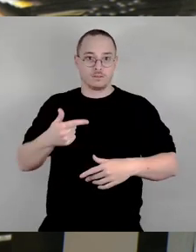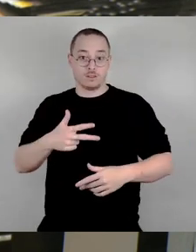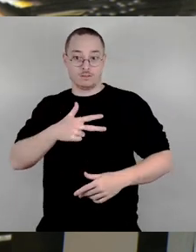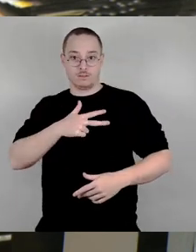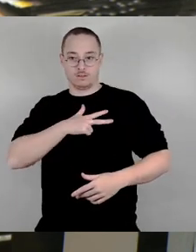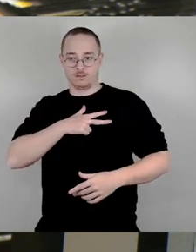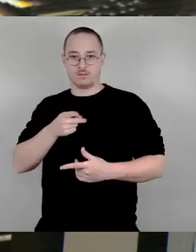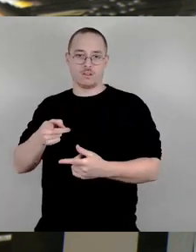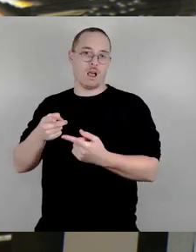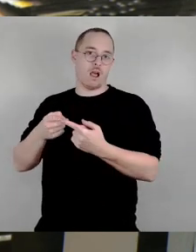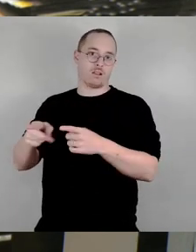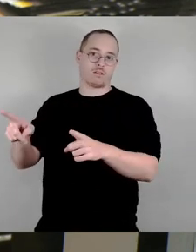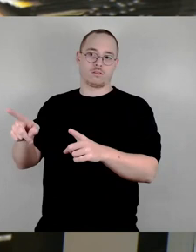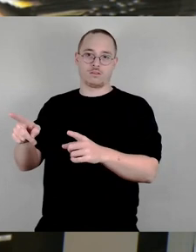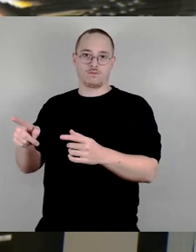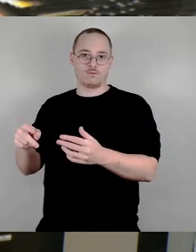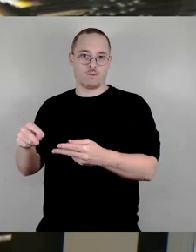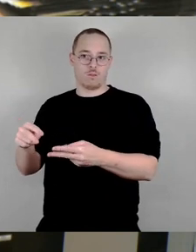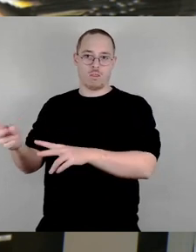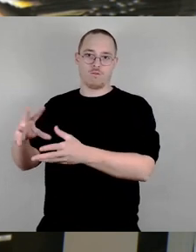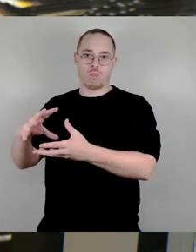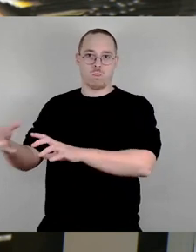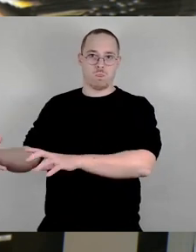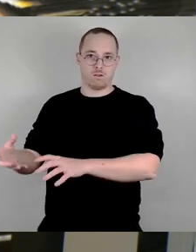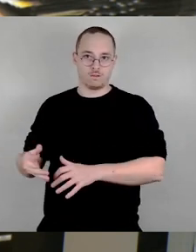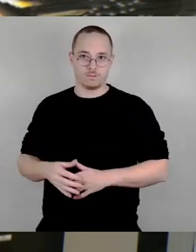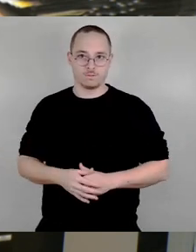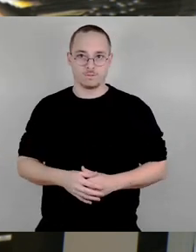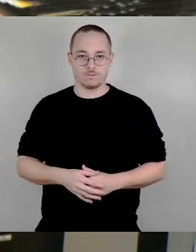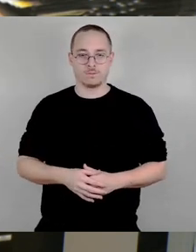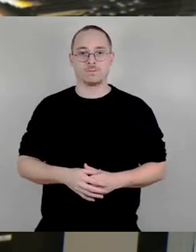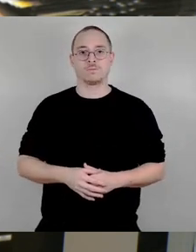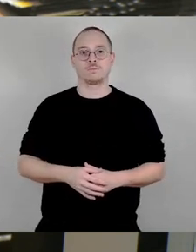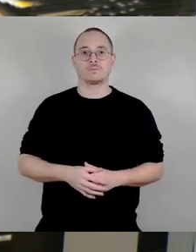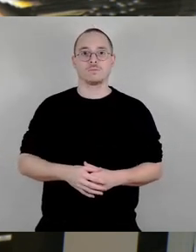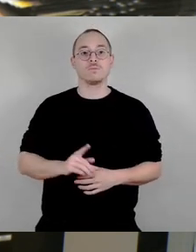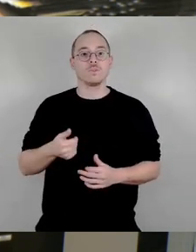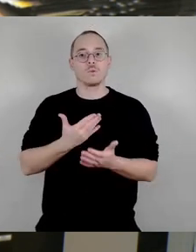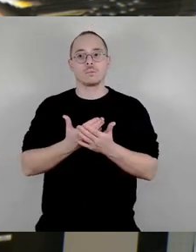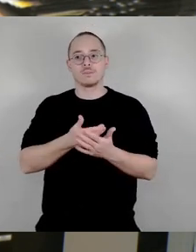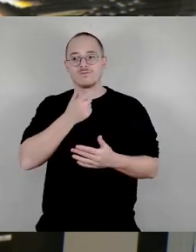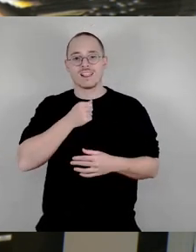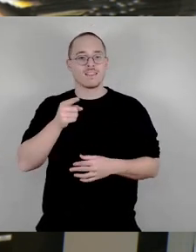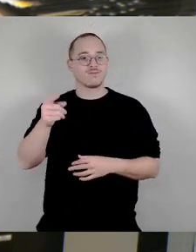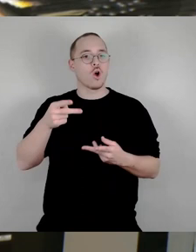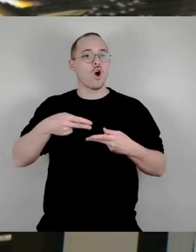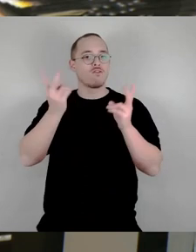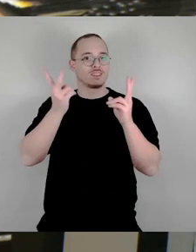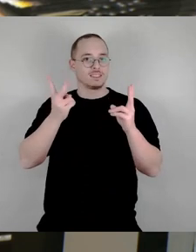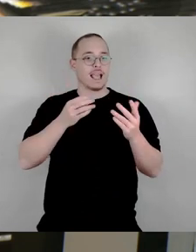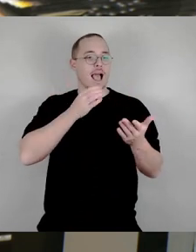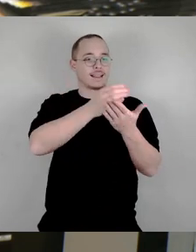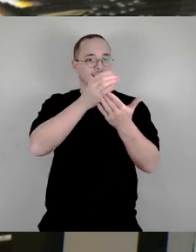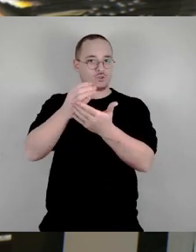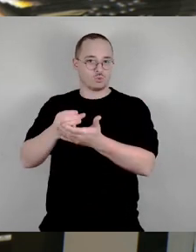durchgrüntes Bauen zu bieten, sich auch um öffentliche Einrichtungen zu kümmern. Das wird hier, in diesem Entwurf